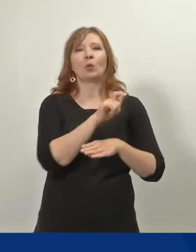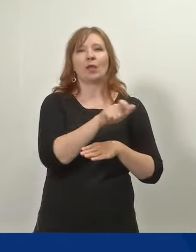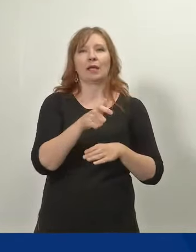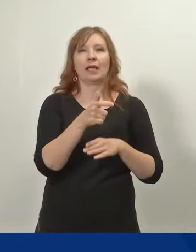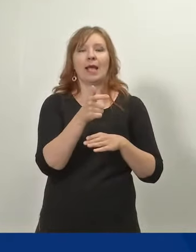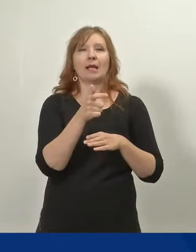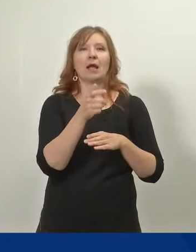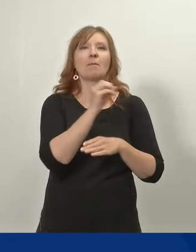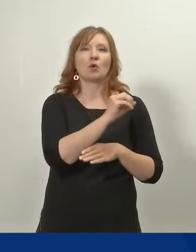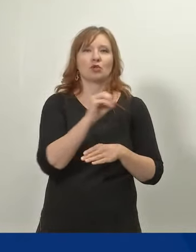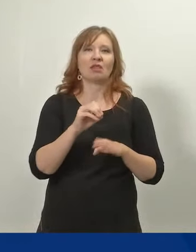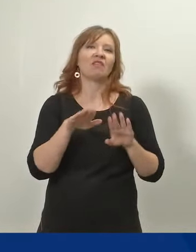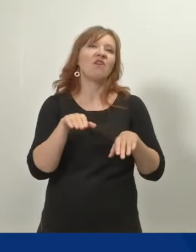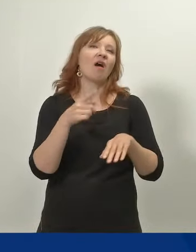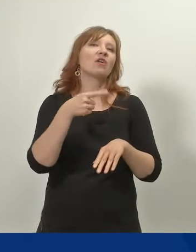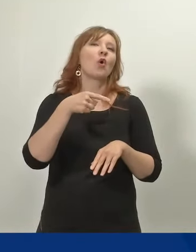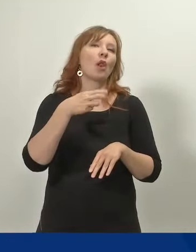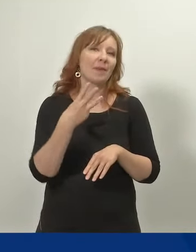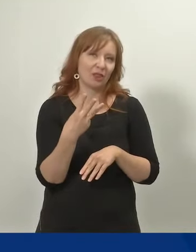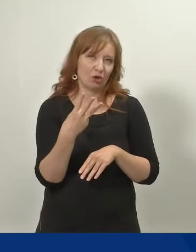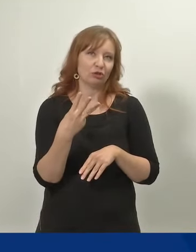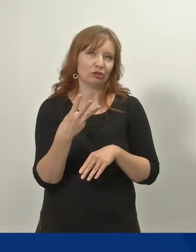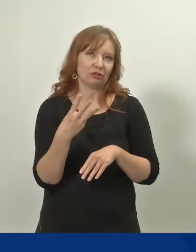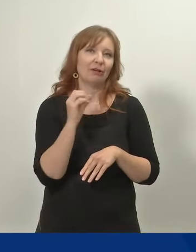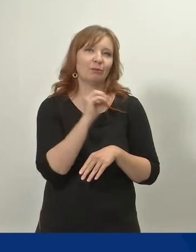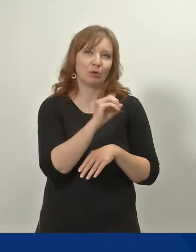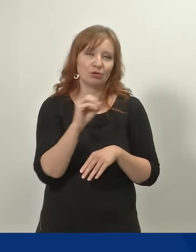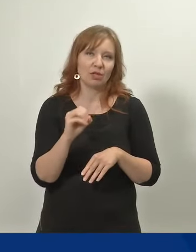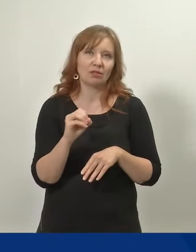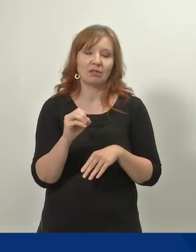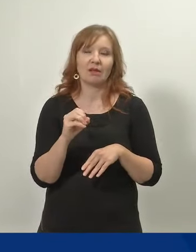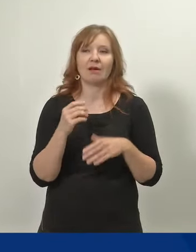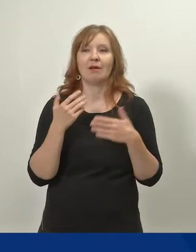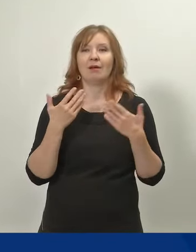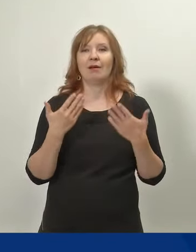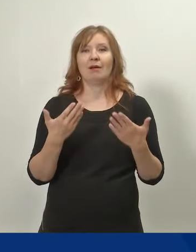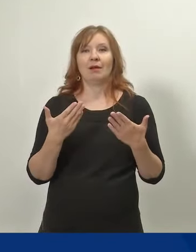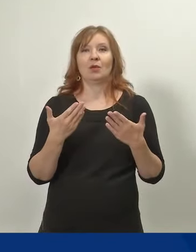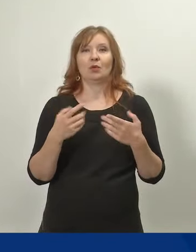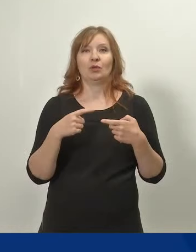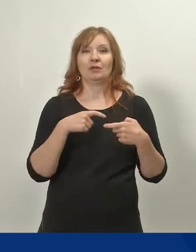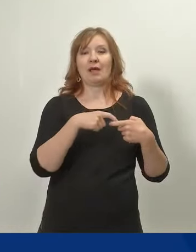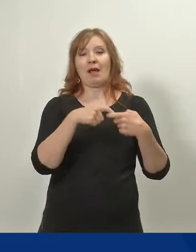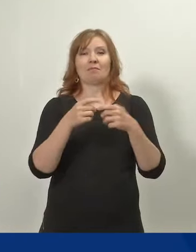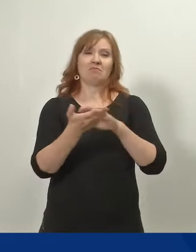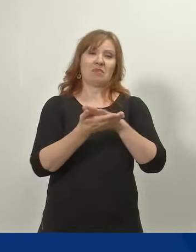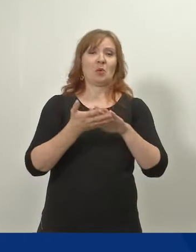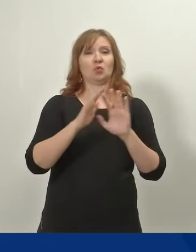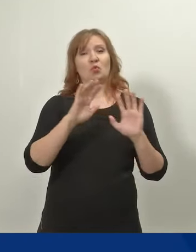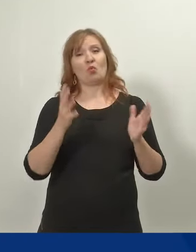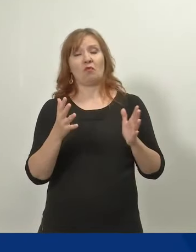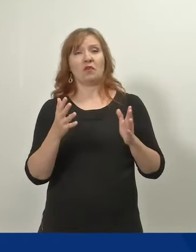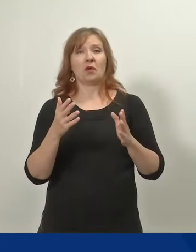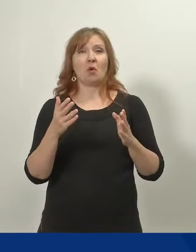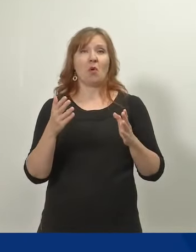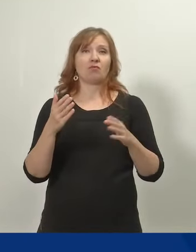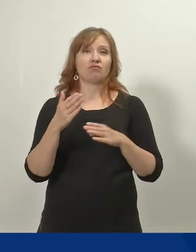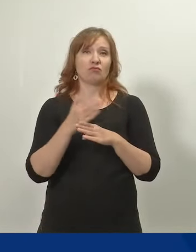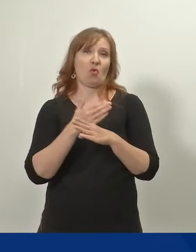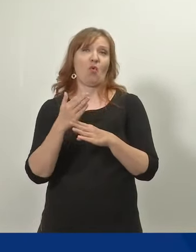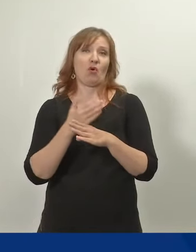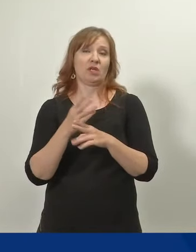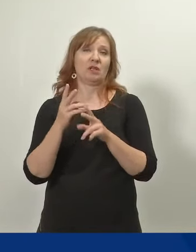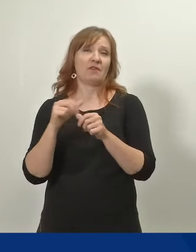vain 13 prosenttia. Ja oletan, että kun tässä ei suuria muutoksia tullut, tämä peruskuvio pysyisi myös tässä lopullisessa